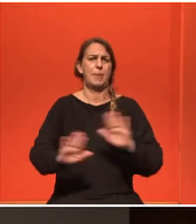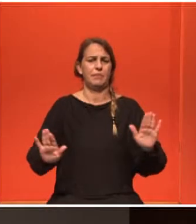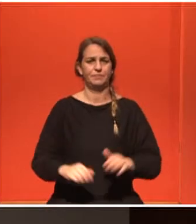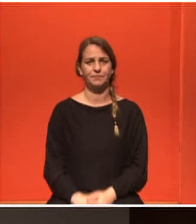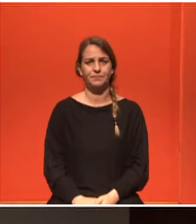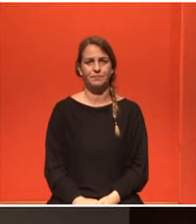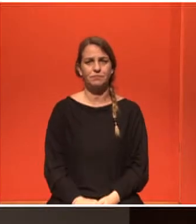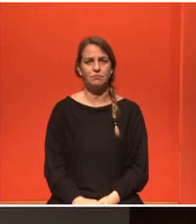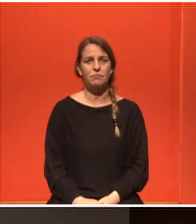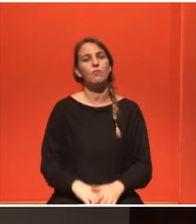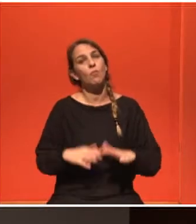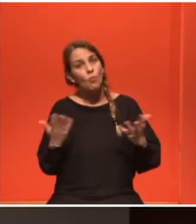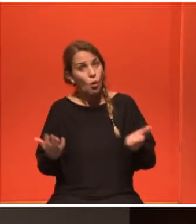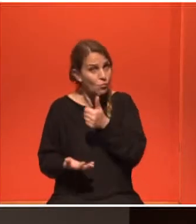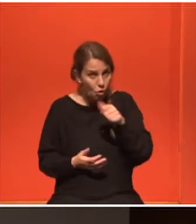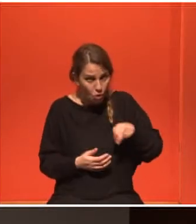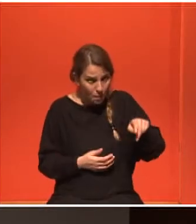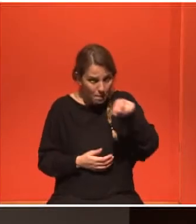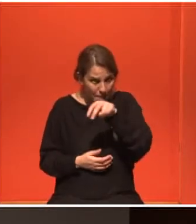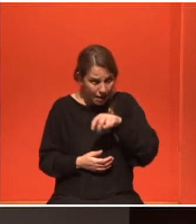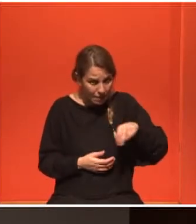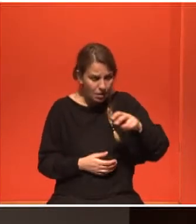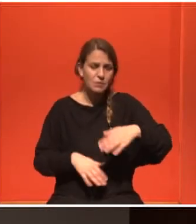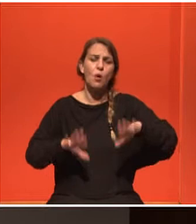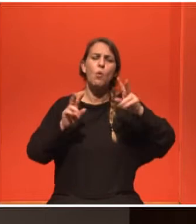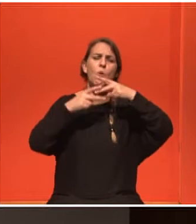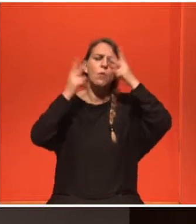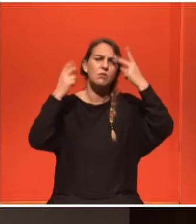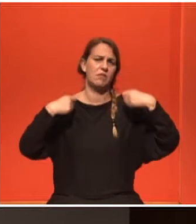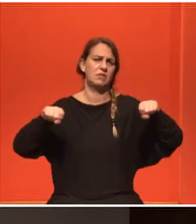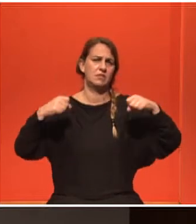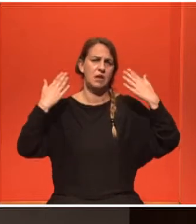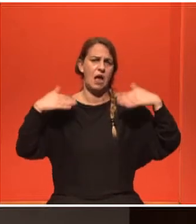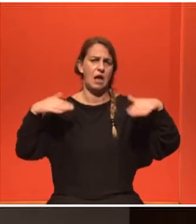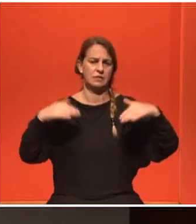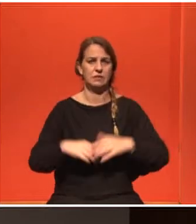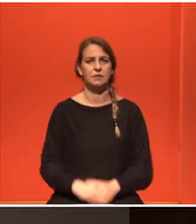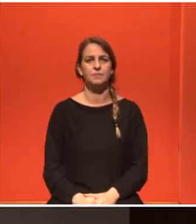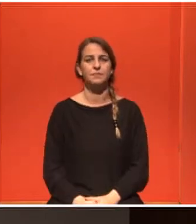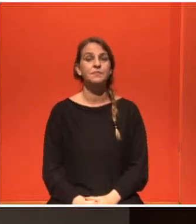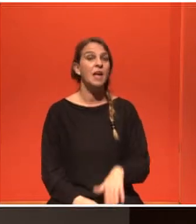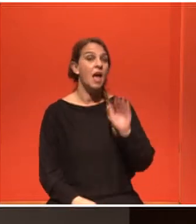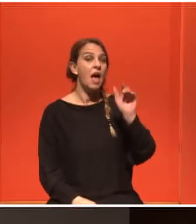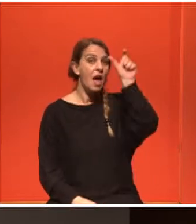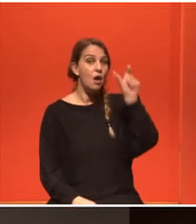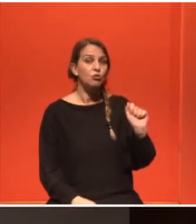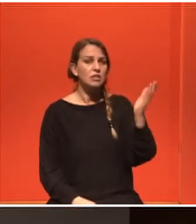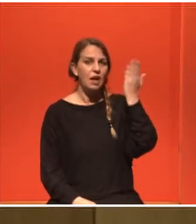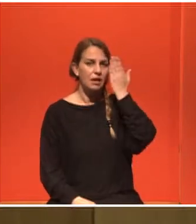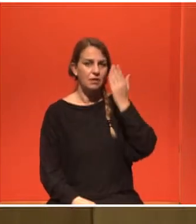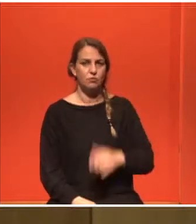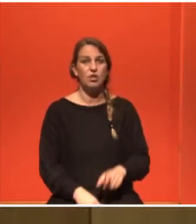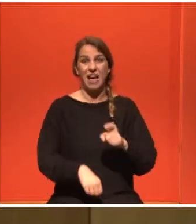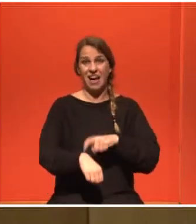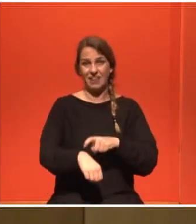Πάρα πολύ ωραία. Άρα όχι μόνο περπάτημα, μπορείτε οποιαδήποτε άσκηση θέλετε. Για τον κύριο Ακρίβο, συμφωνείτε πως κατά τη μεταφορά ο Αρίων σε